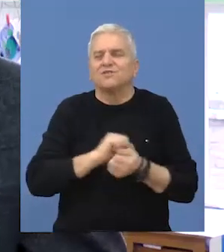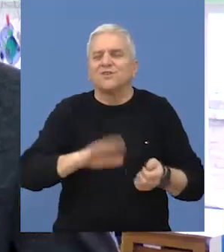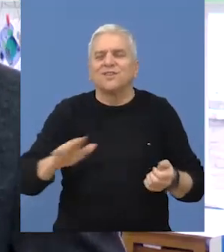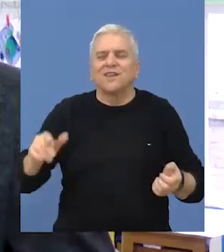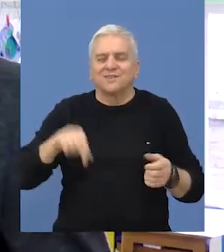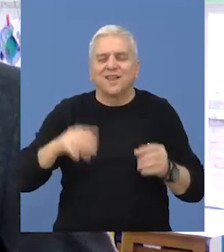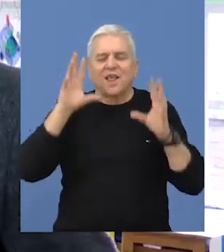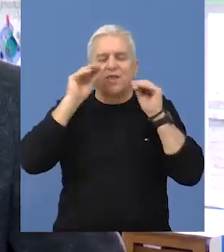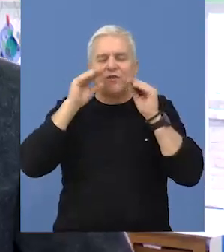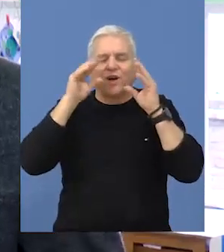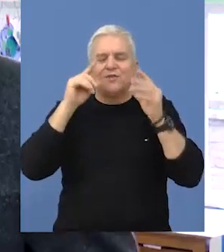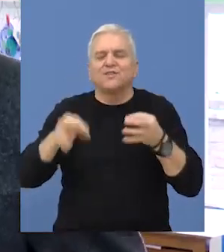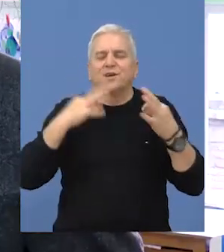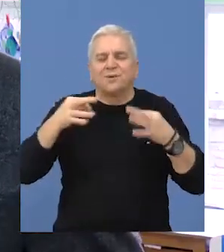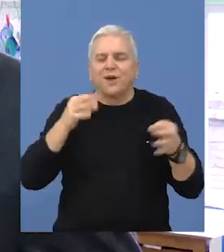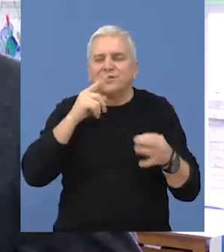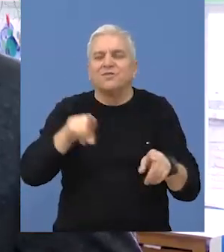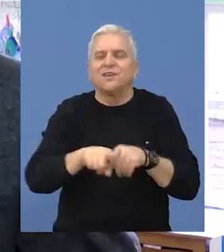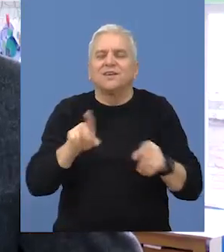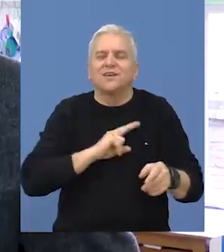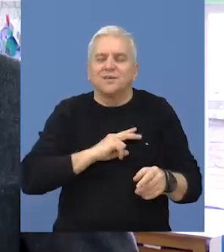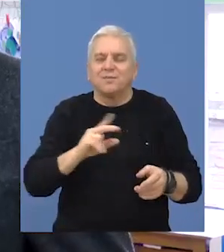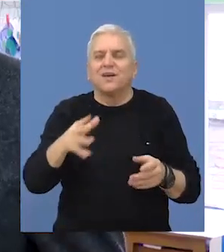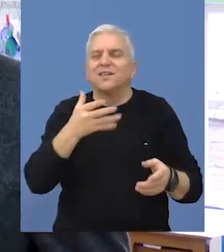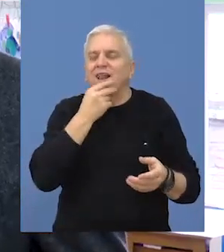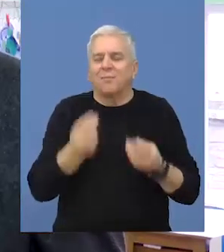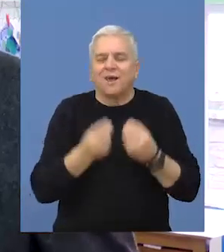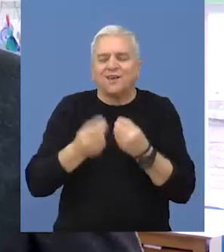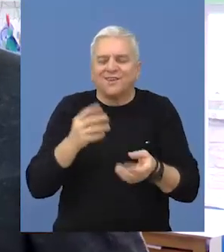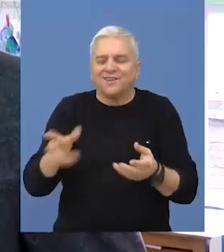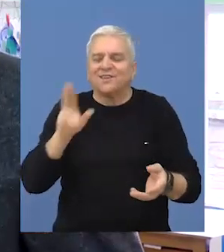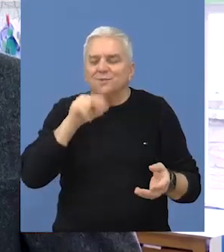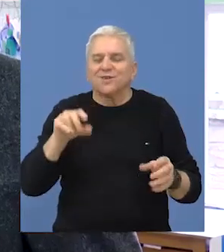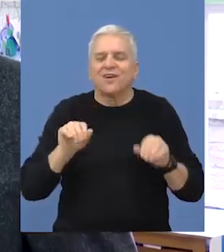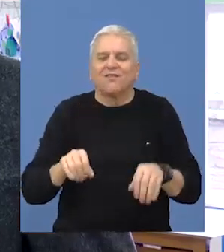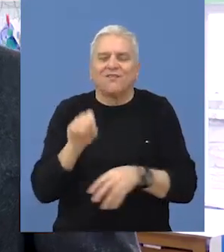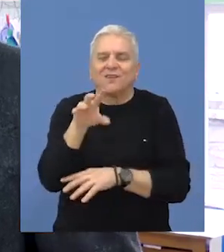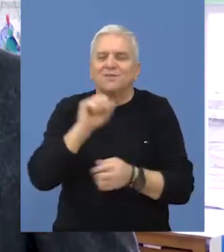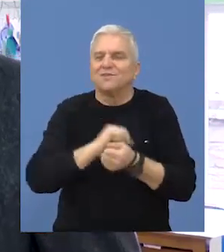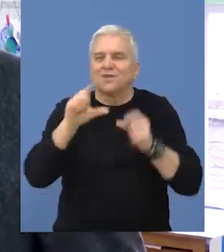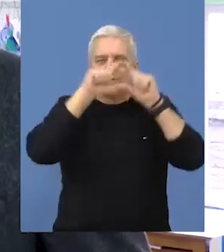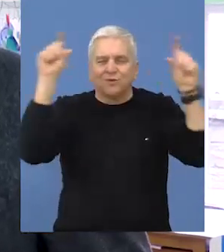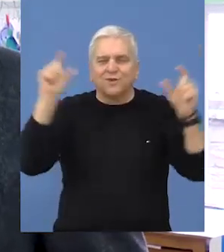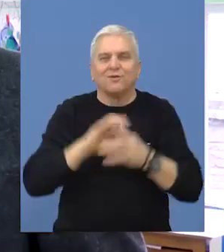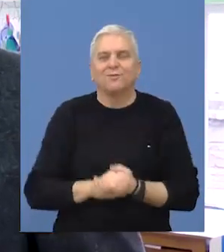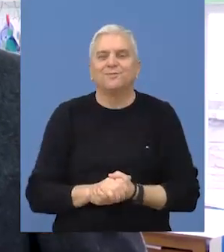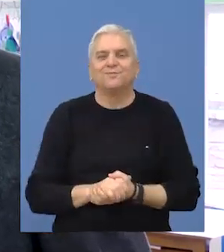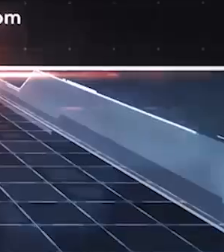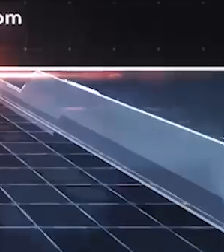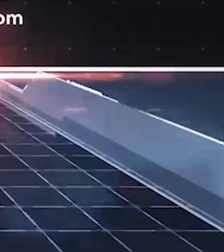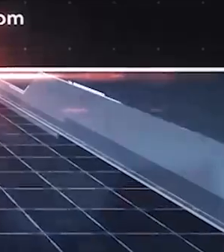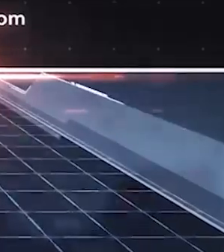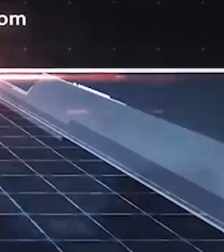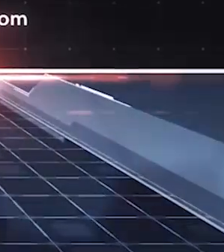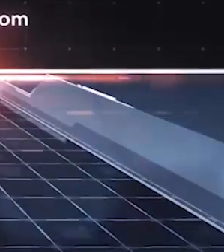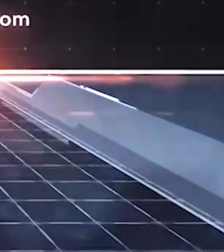uspjeli da obradujemo mali šane za domogodišnje pravodnike i što će imati adekvatne igračke da koriste ovde u prečkolskoj ustanovi u svim objektima.